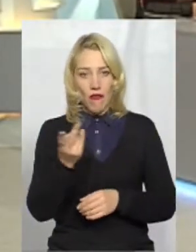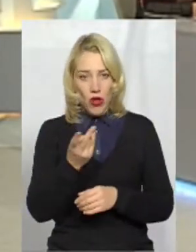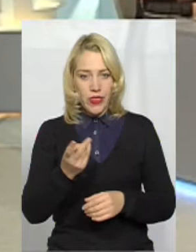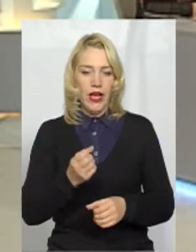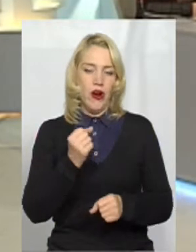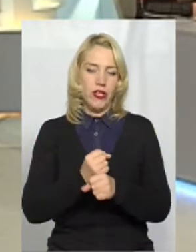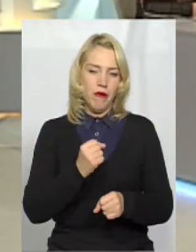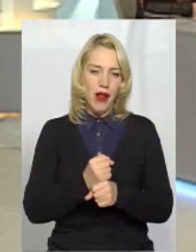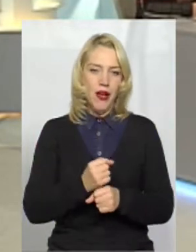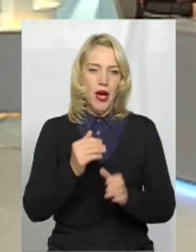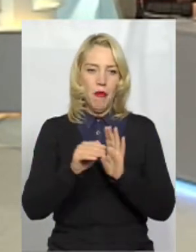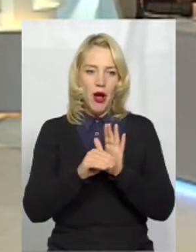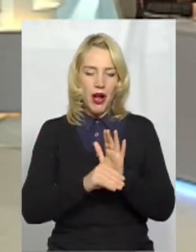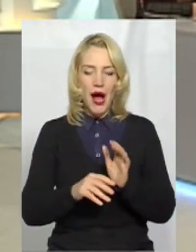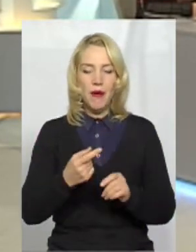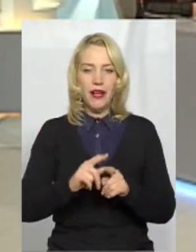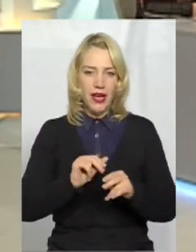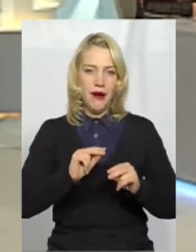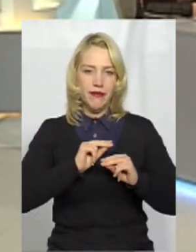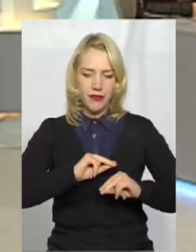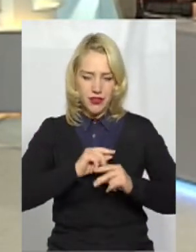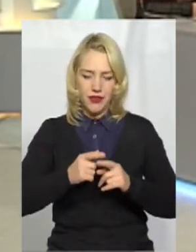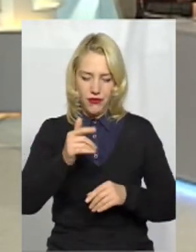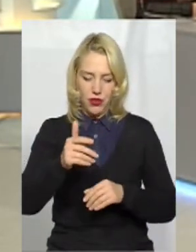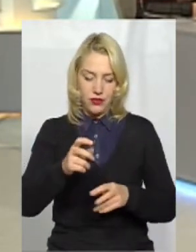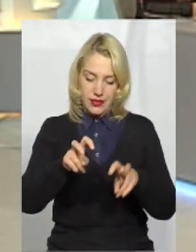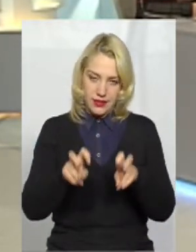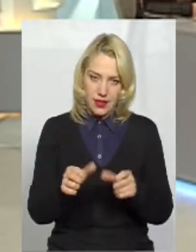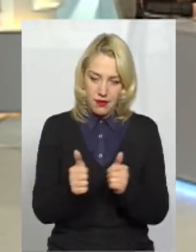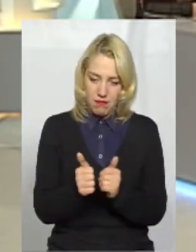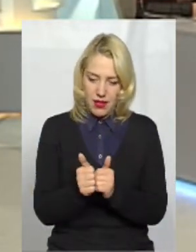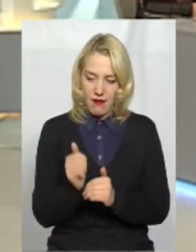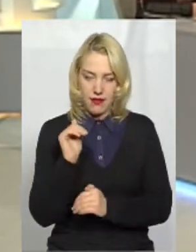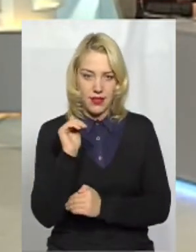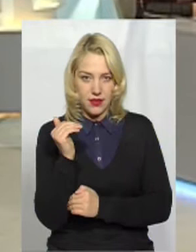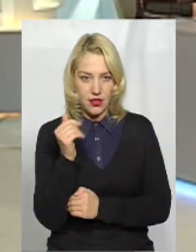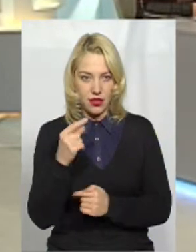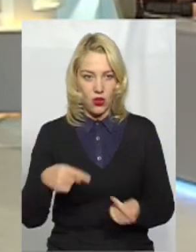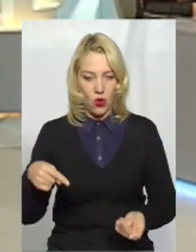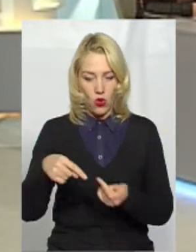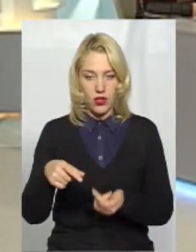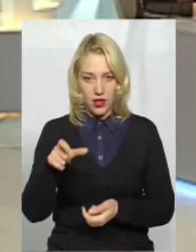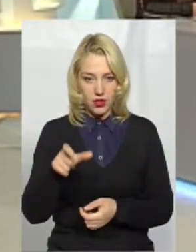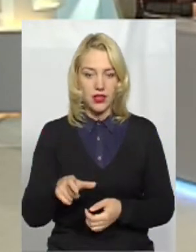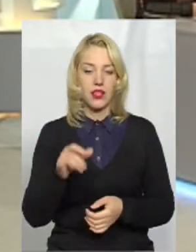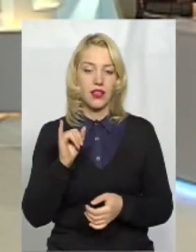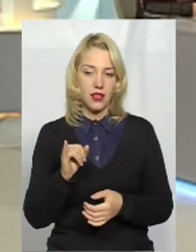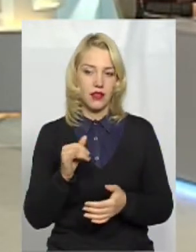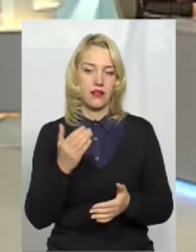Вона конкретно сидить біля цих дітей і допомагає їм у виконанні тих чи інших завдань. Якщо це потрібно. Якщо це